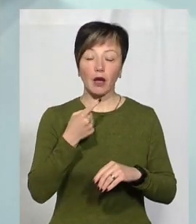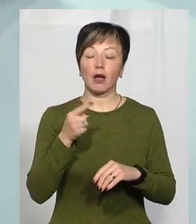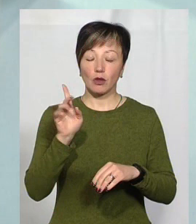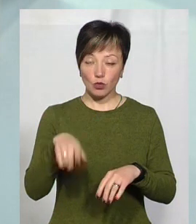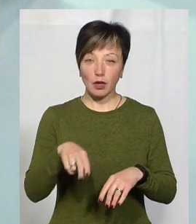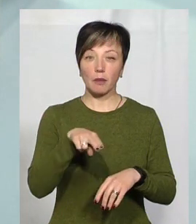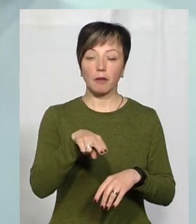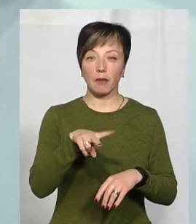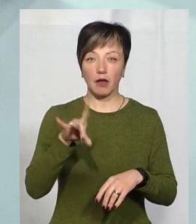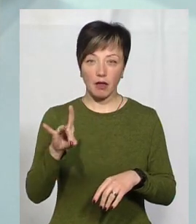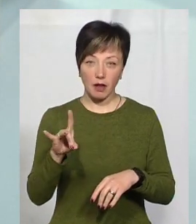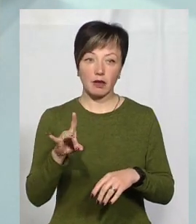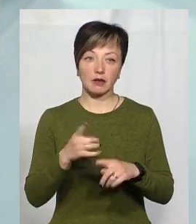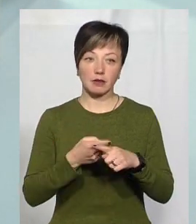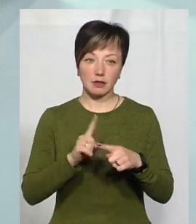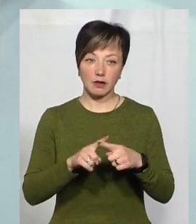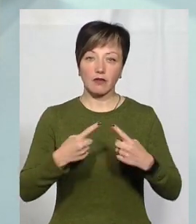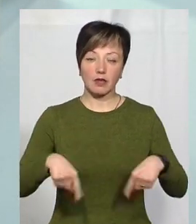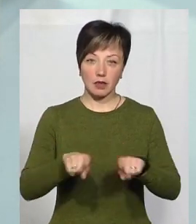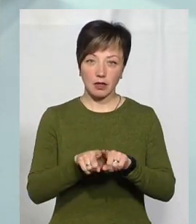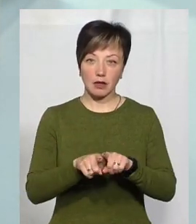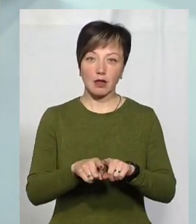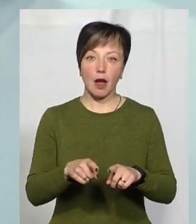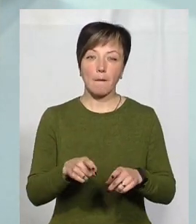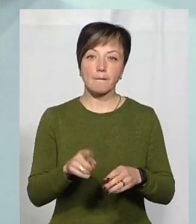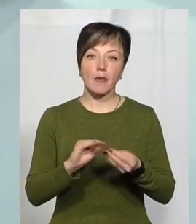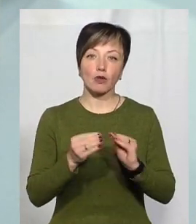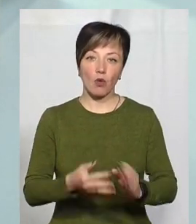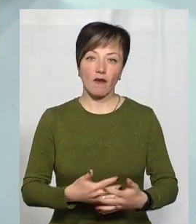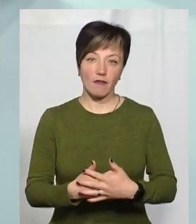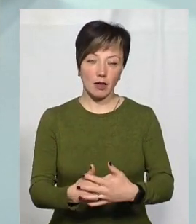А і при виявленні цих проблем відділені патології вагітних.